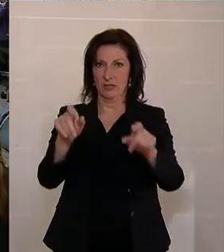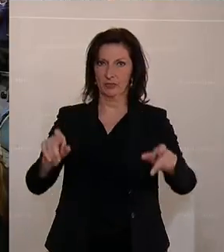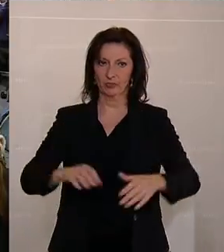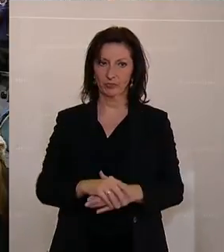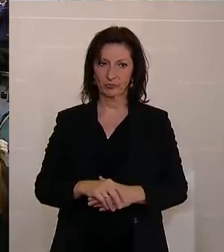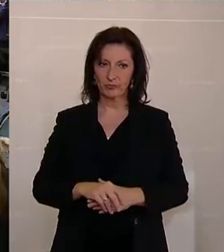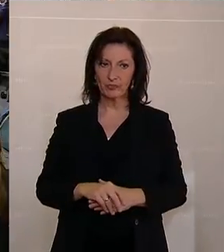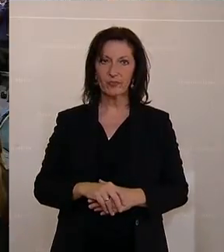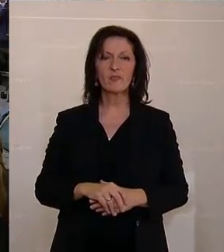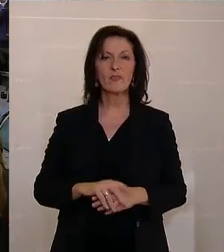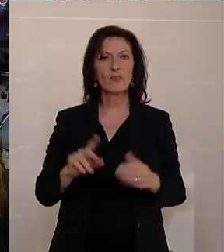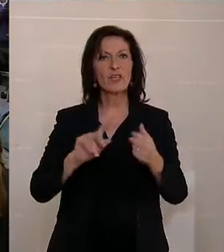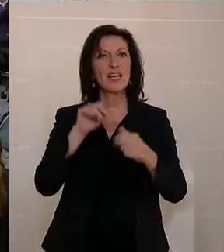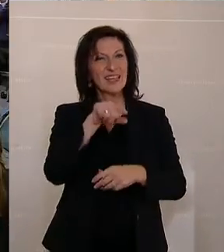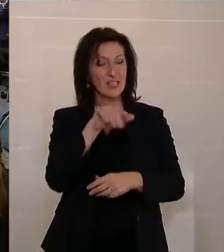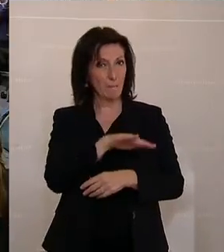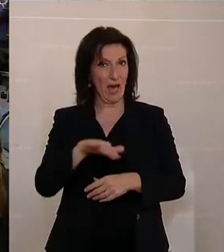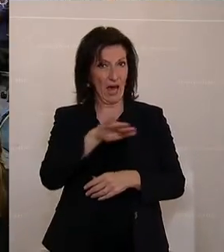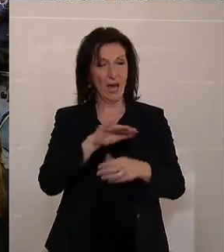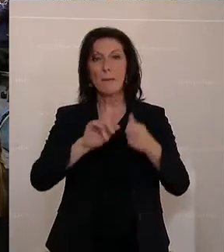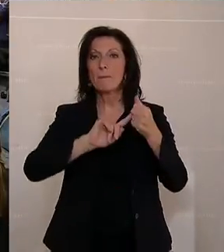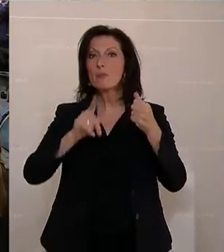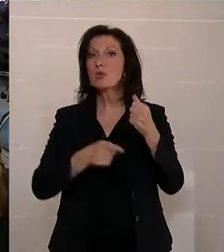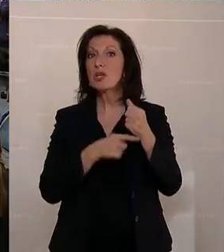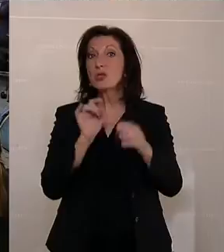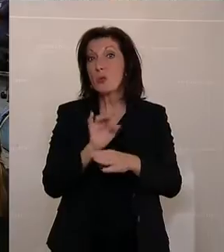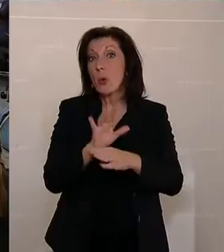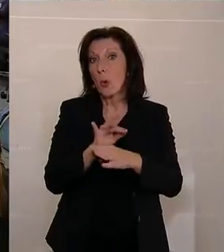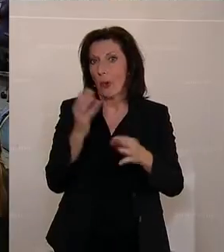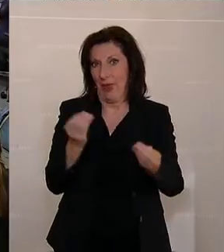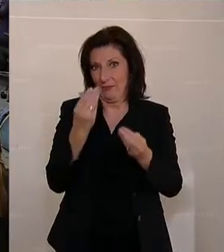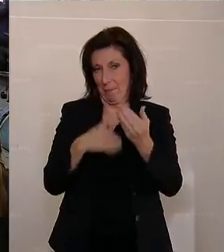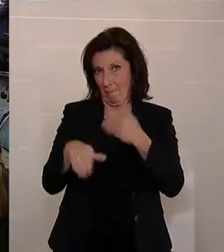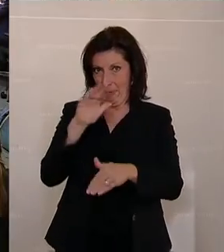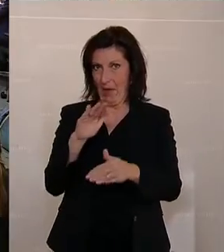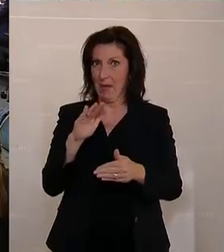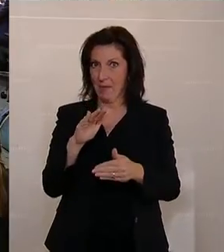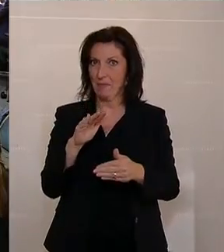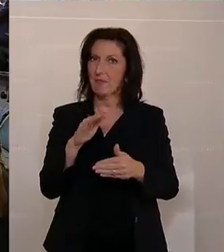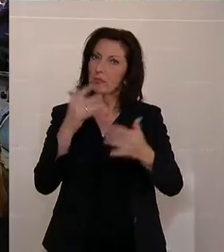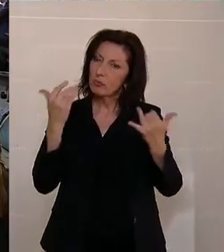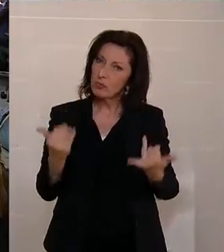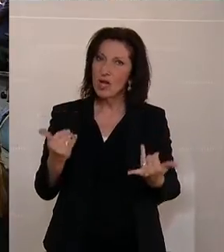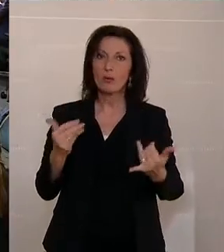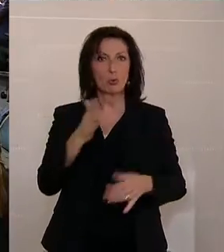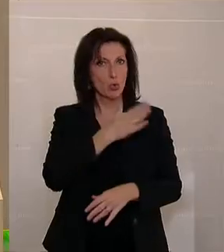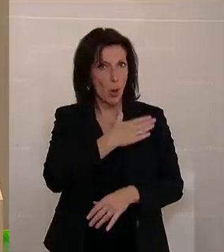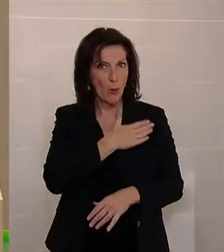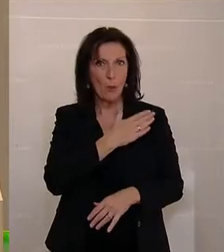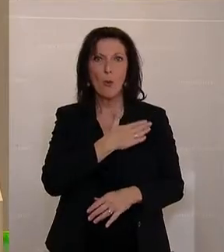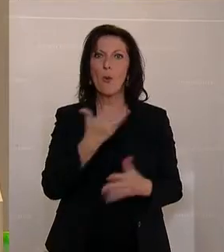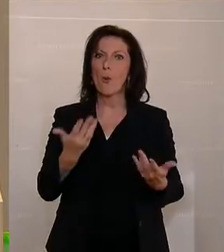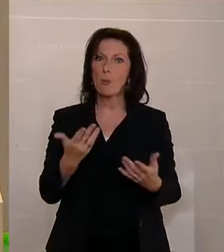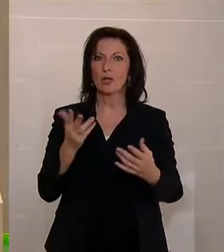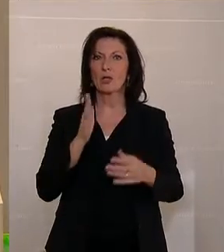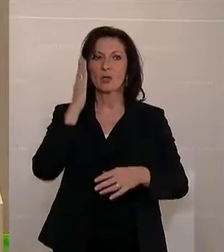Das Budget in diesem Bereich ist glücklicherweise etwas besser dotiert worden, weil es jetzt, und das ist sehr lobenswert, die Zukunft der